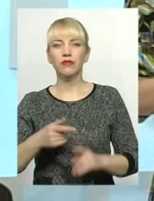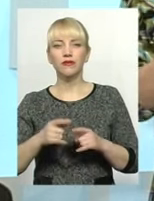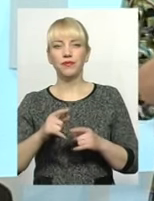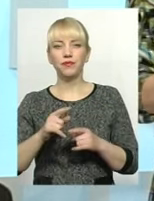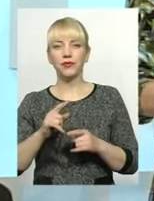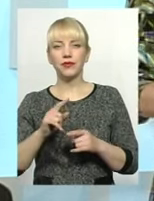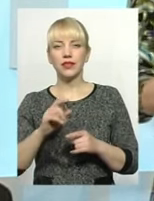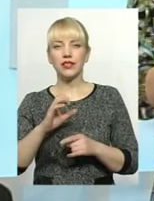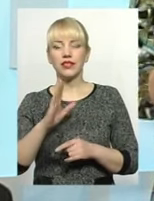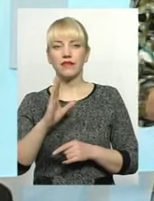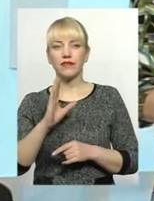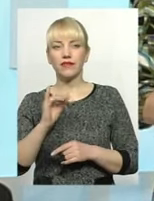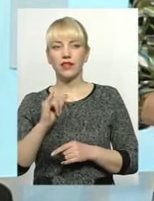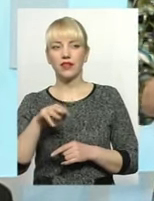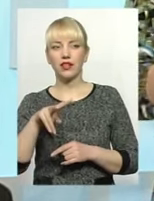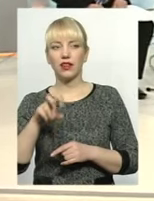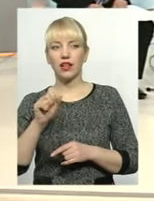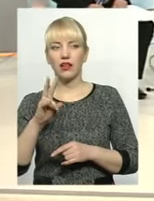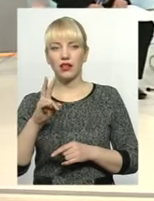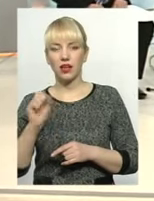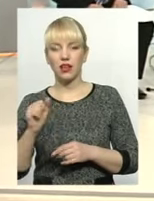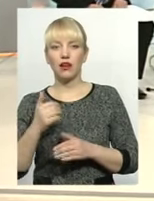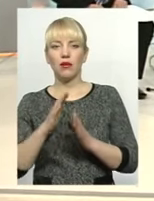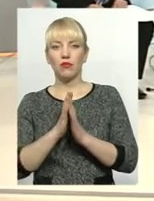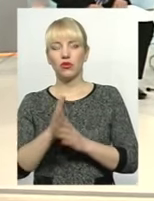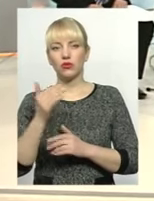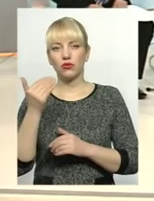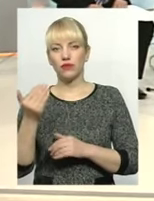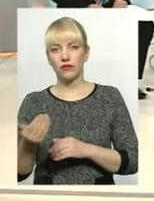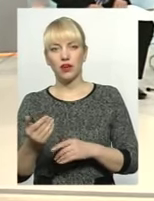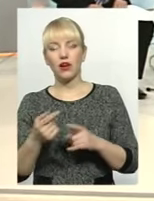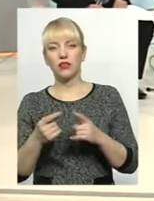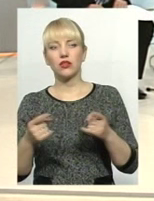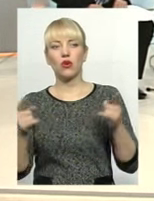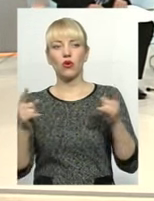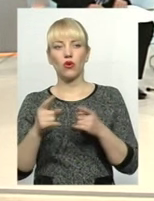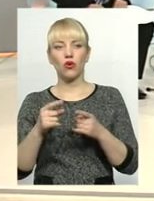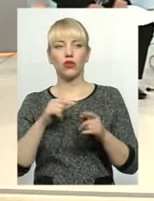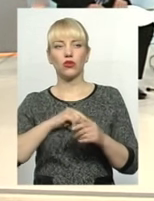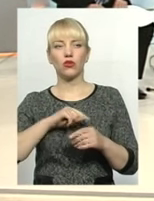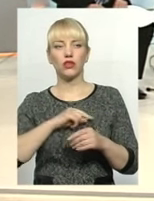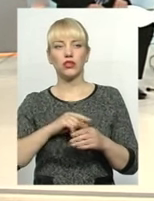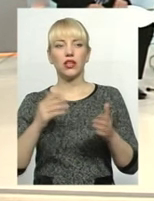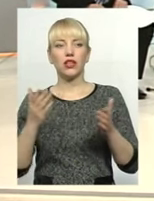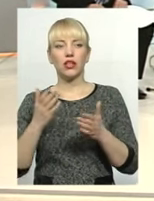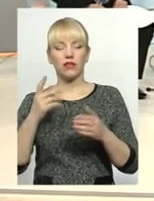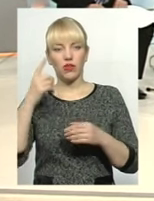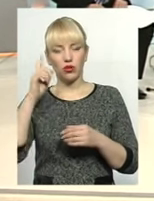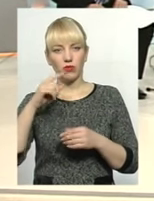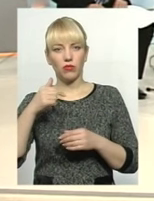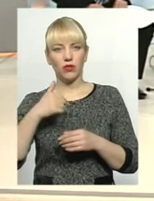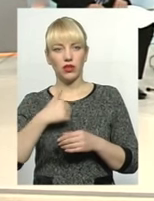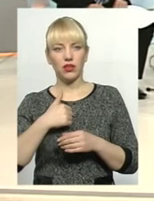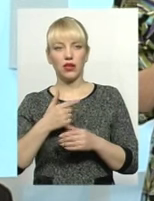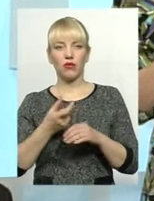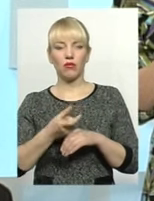Пані Світлана, я попрошу вас коротко характеризувати, яка ситуація в нашій області. Загалом, наскільки мені відомо, понад 30